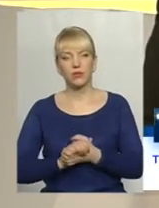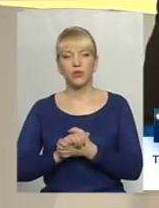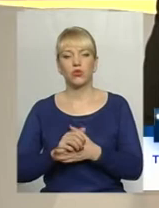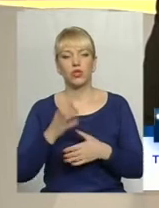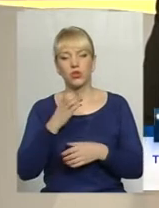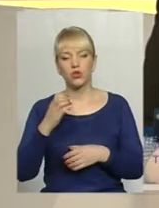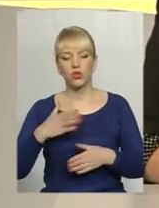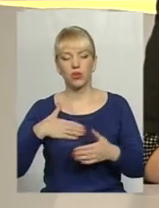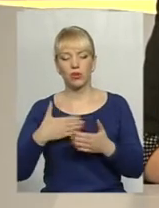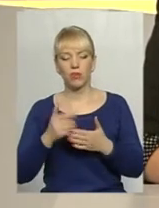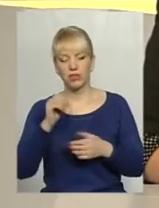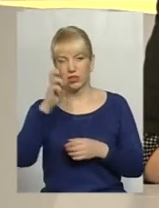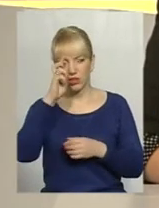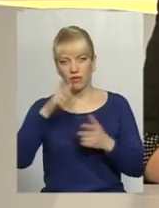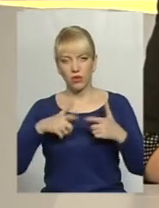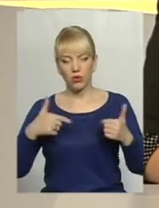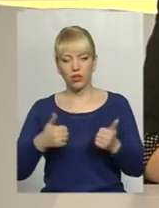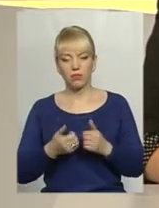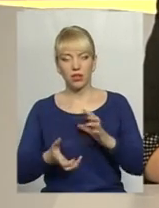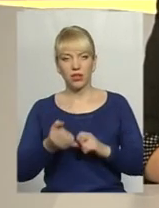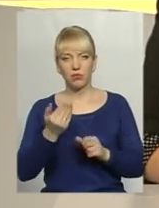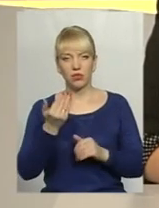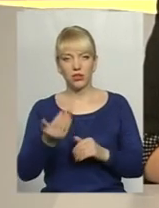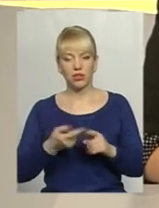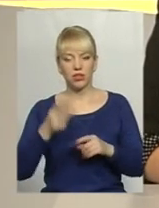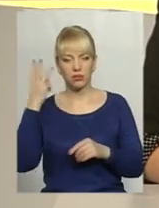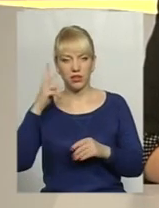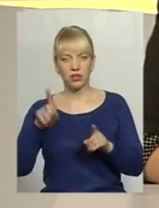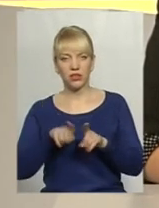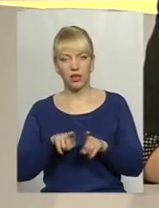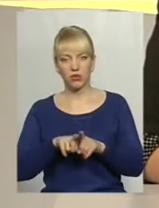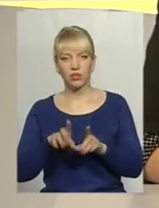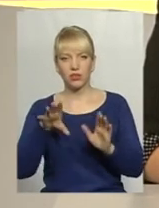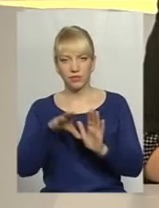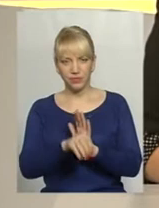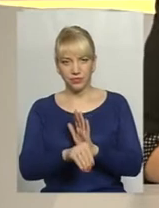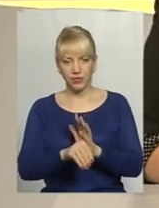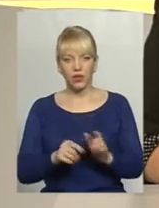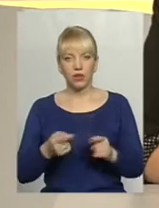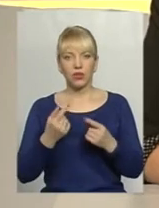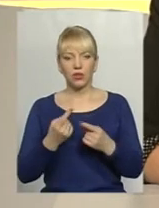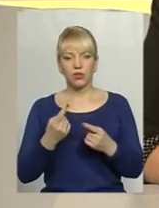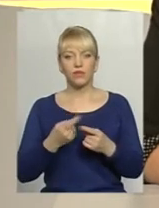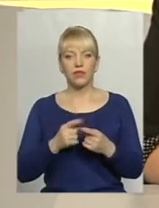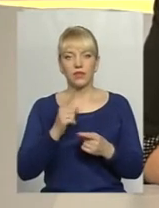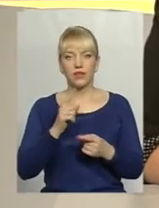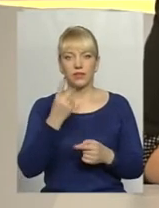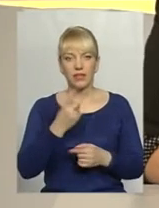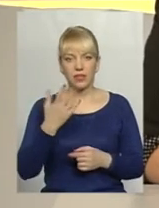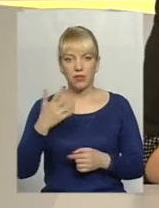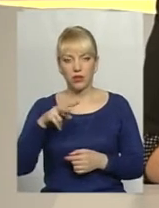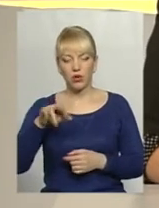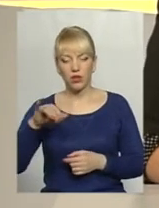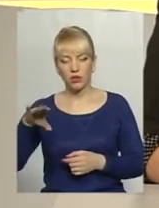громадських та державних організацій підтримують її, Хмельниччина також не лишилась осторонь. Отож, з 25 листопада